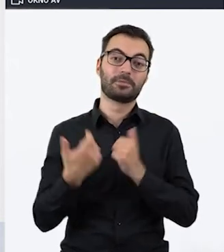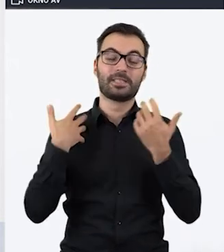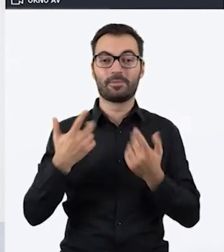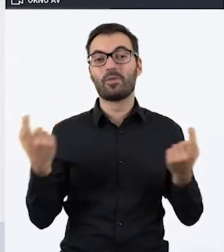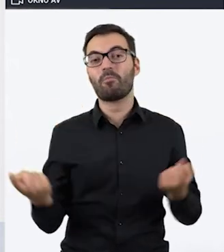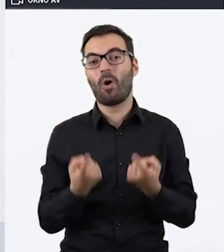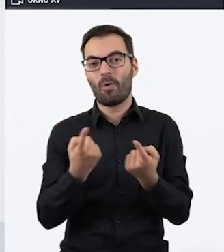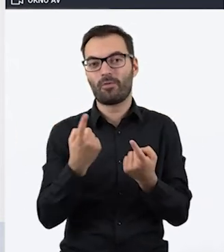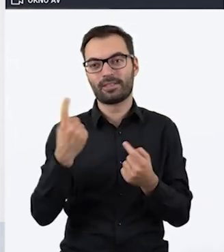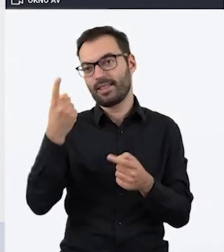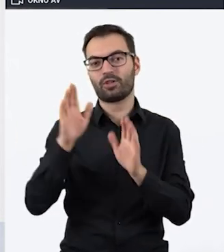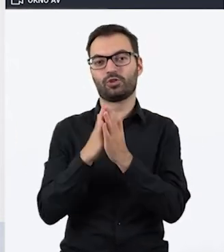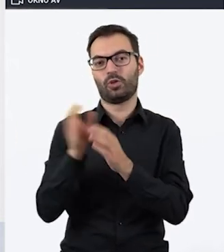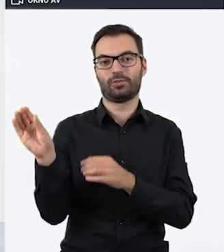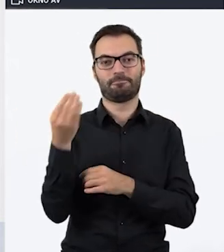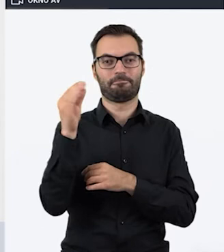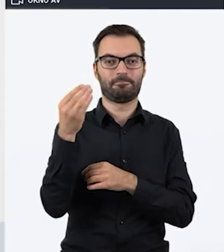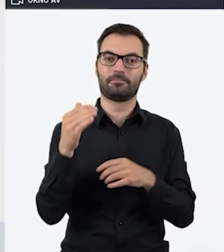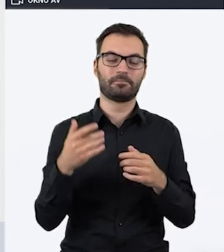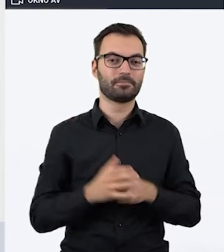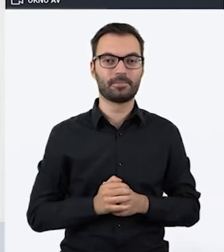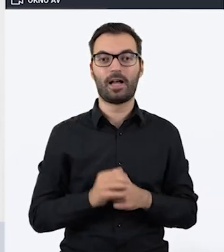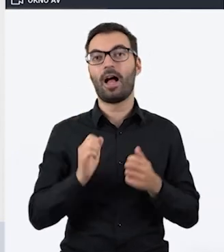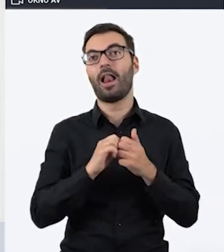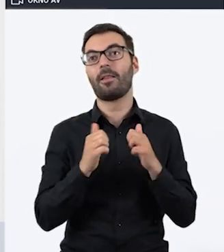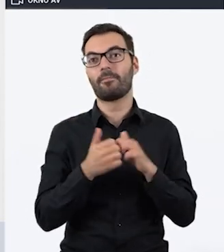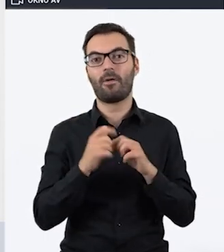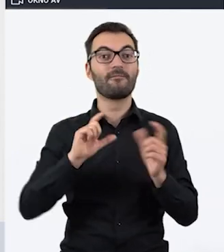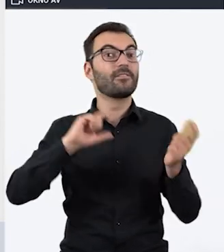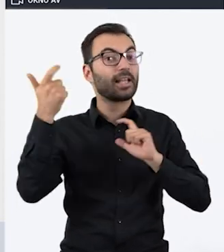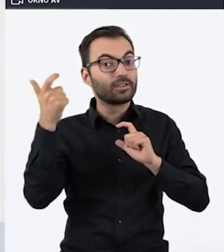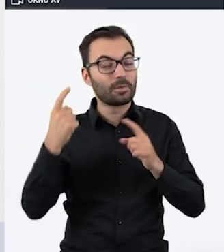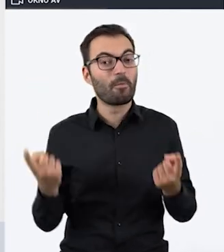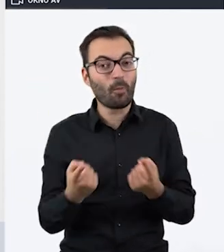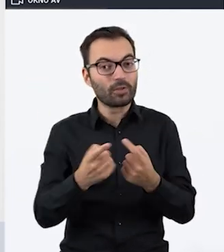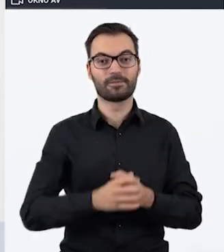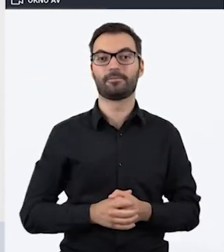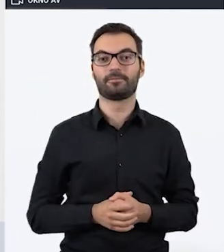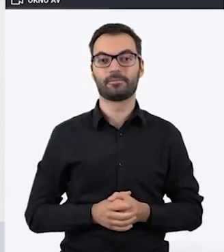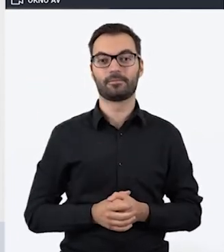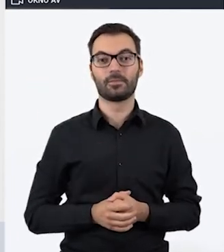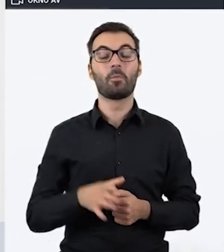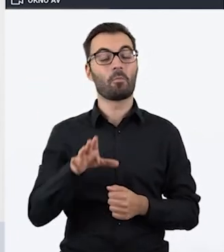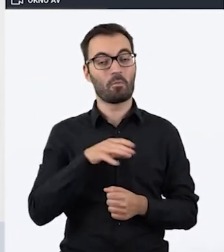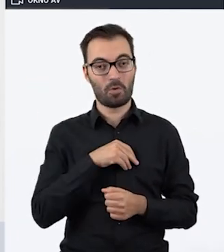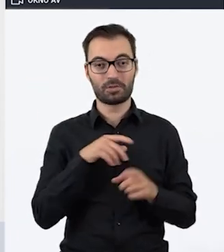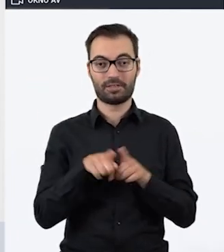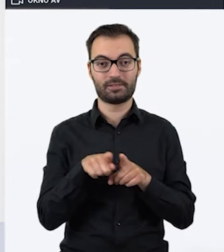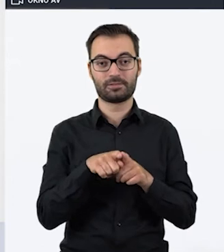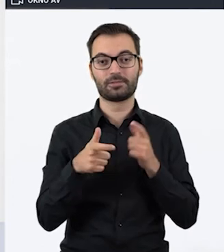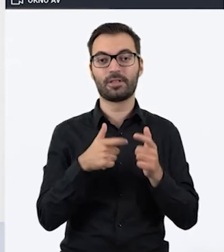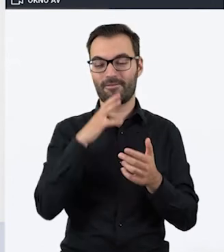tym, żeby wypromować jakąś książkę, jakąś konkretną pozycję lub wydarzenie. Możemy także w ten sposób